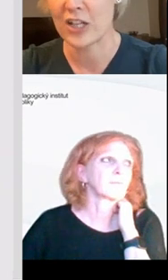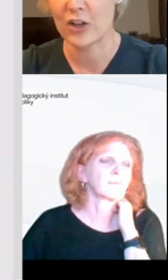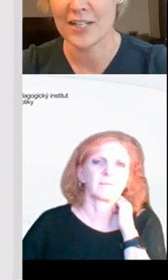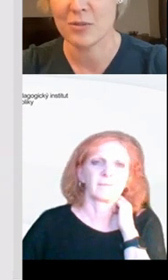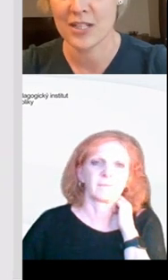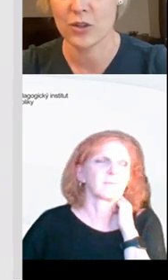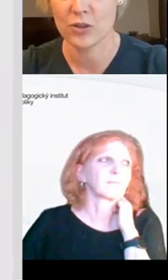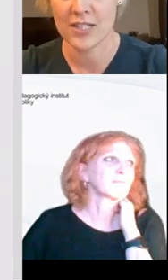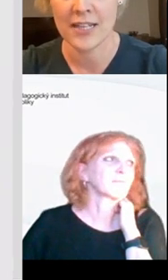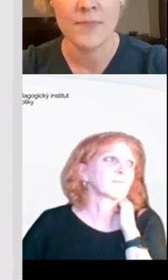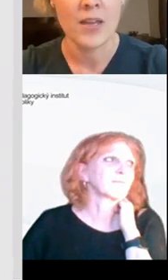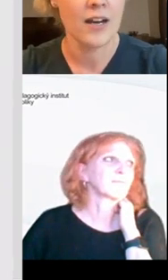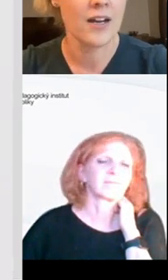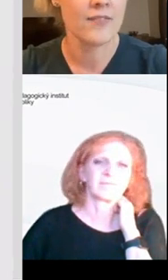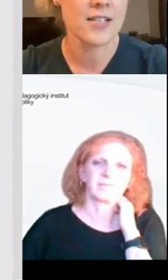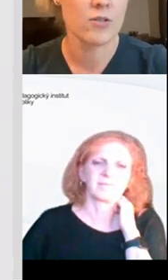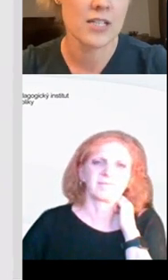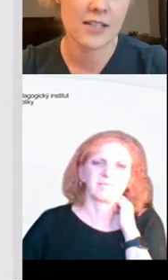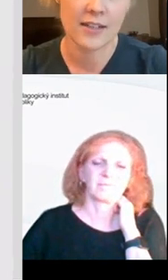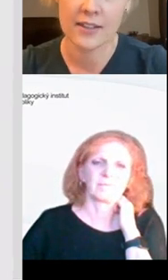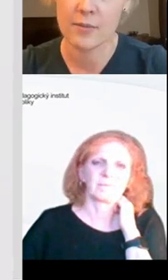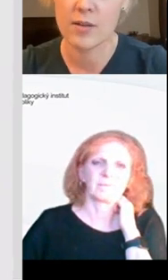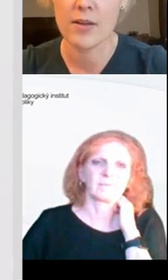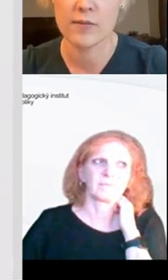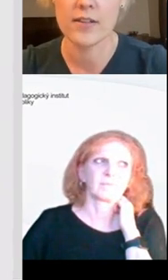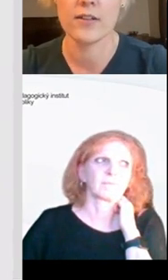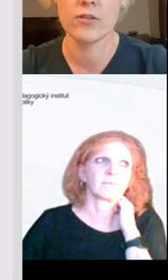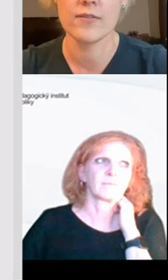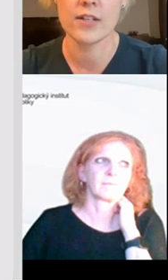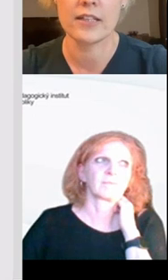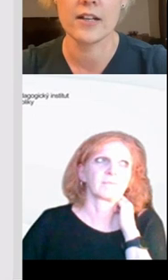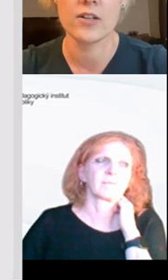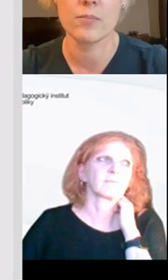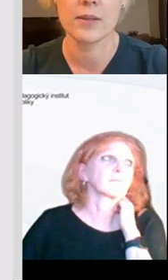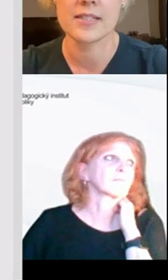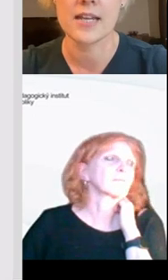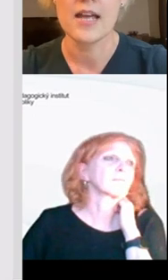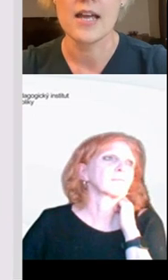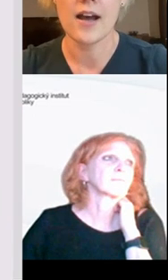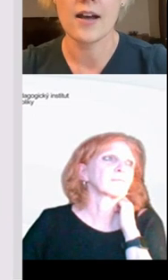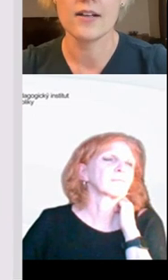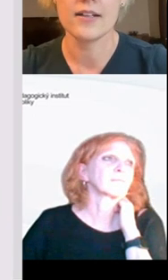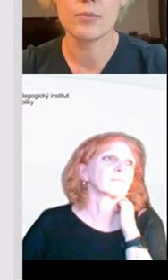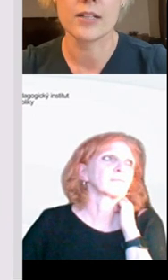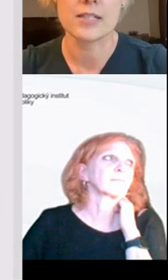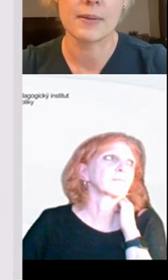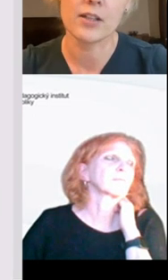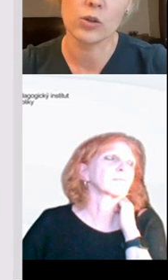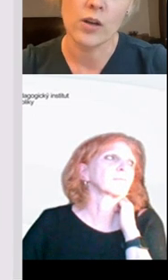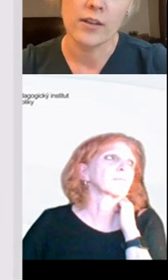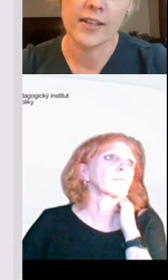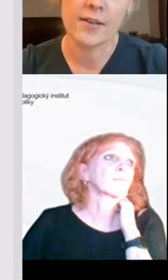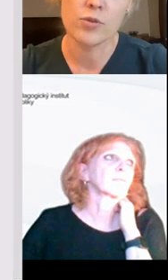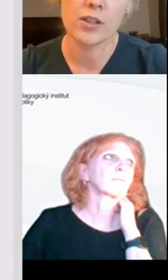doufám, že dostanete od nás přesně to, co chcete. V následujících slidech tedy budeme rozvádět jednotlivé digitální kompetence a nebo